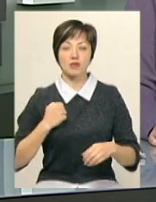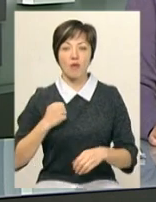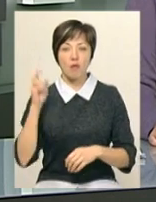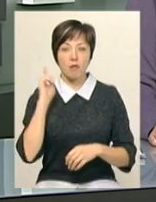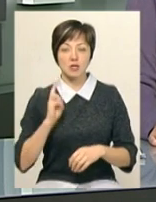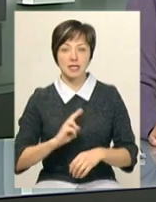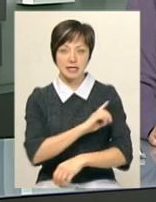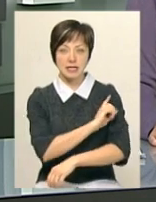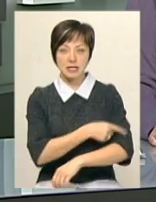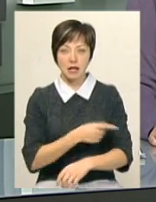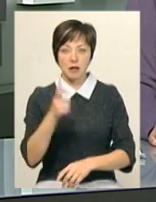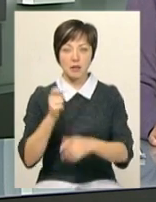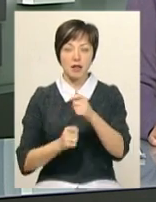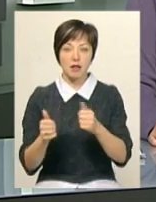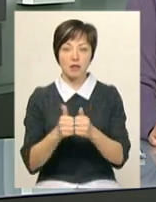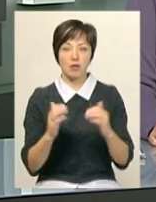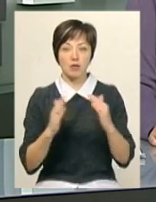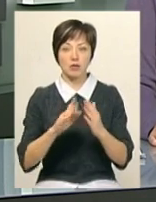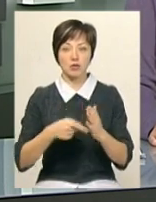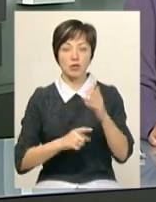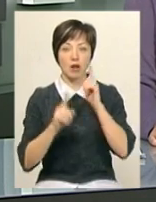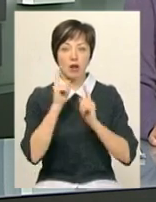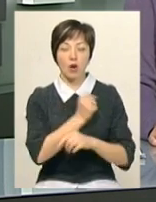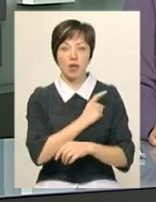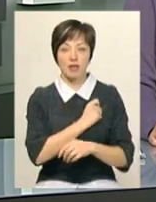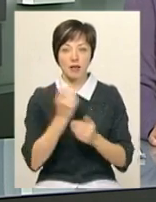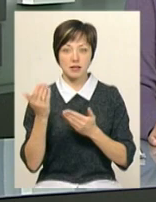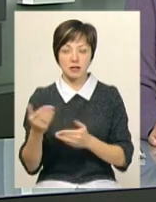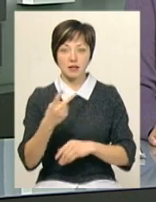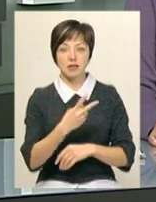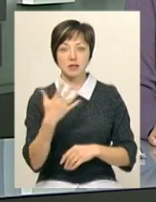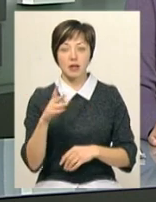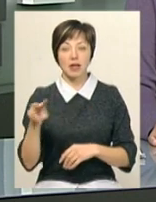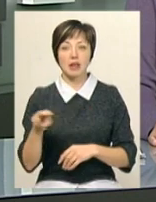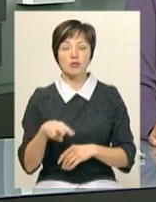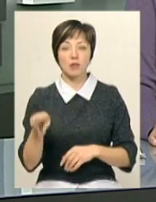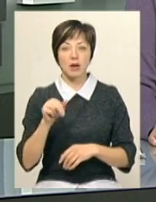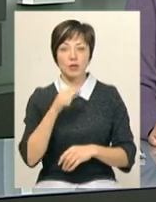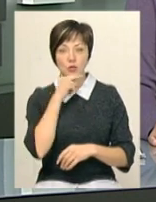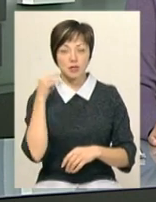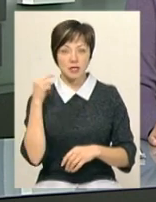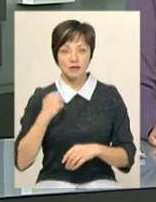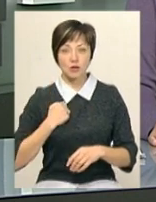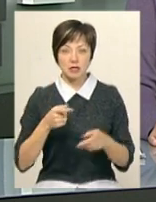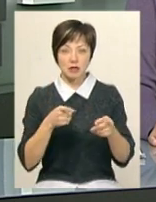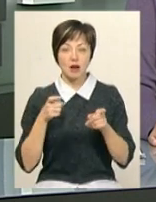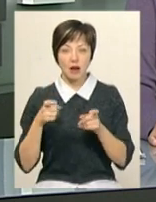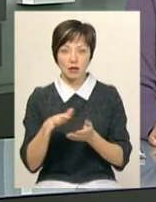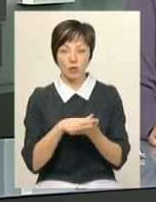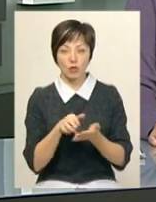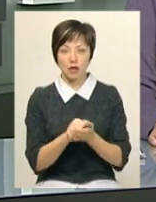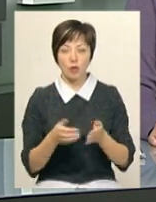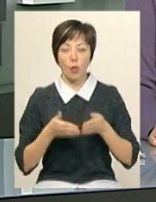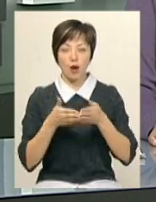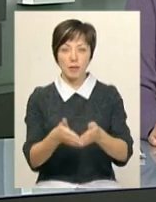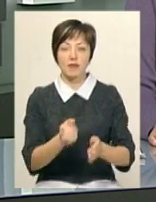Збройних сил України підняли біля будівлі міської ради Одеси. Нагадаю, 25 листопада російські військові стріляли на ураження по